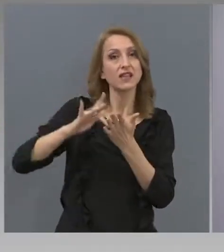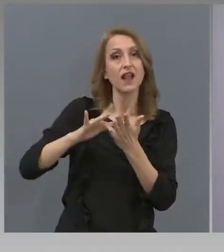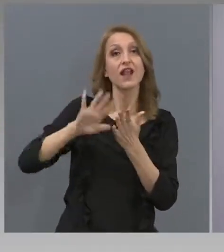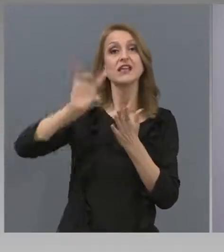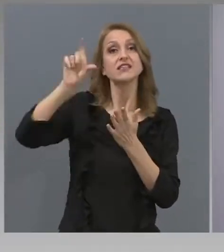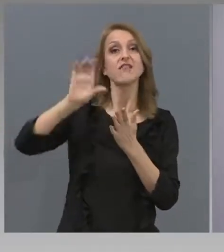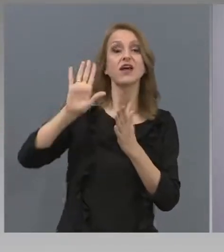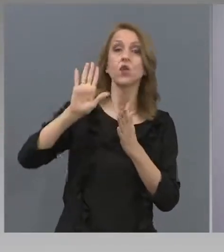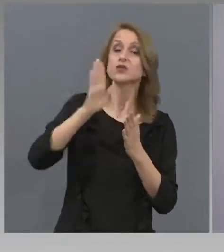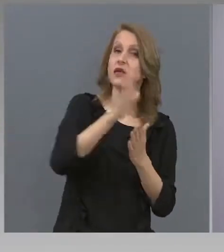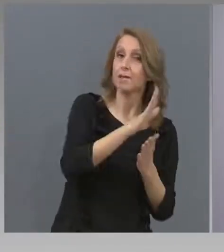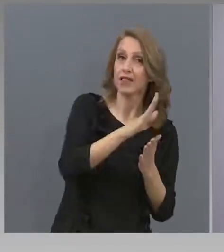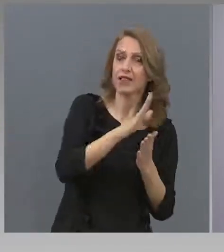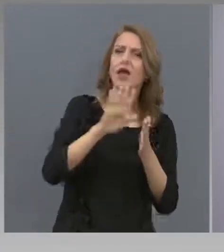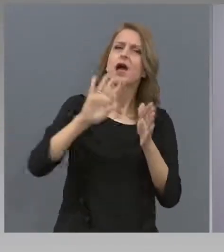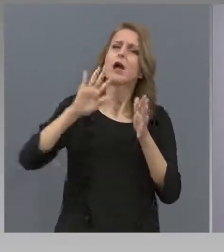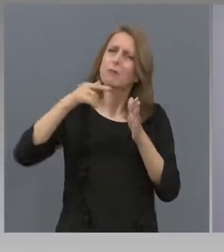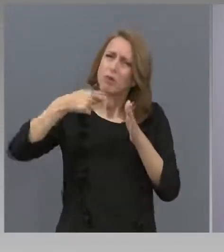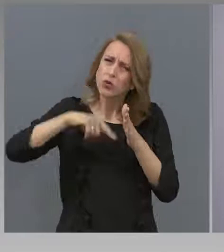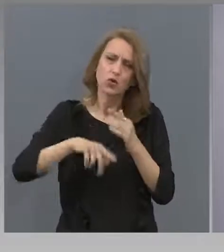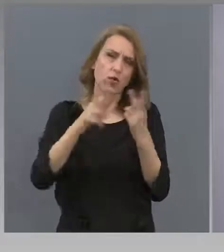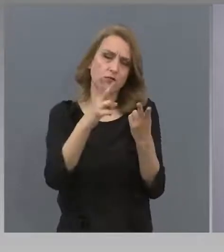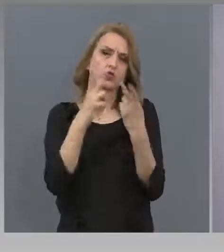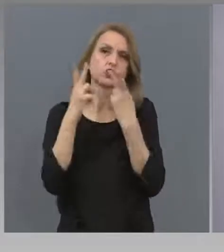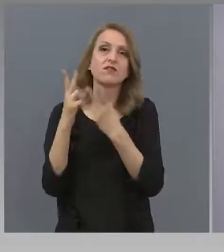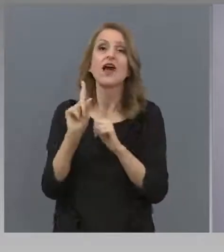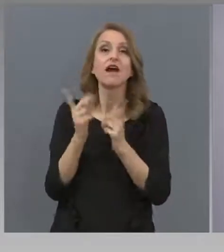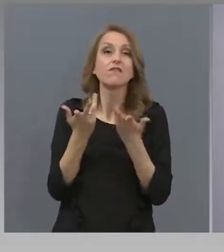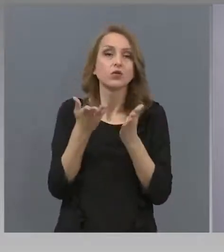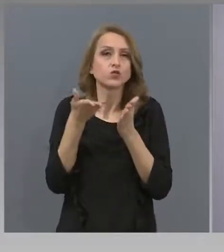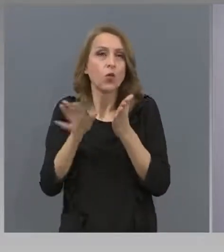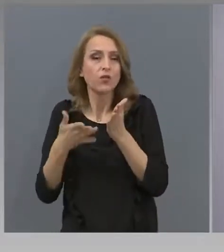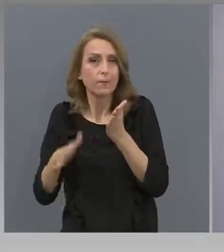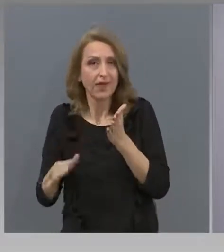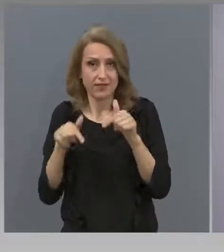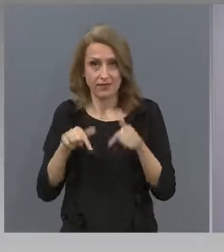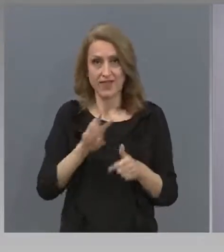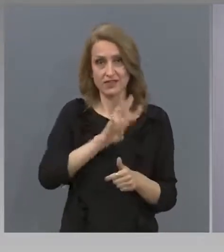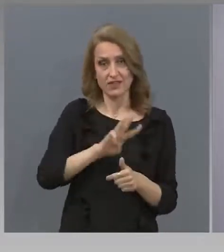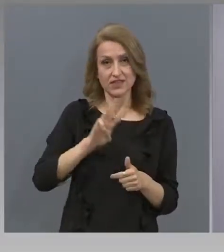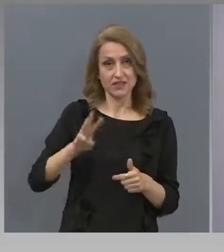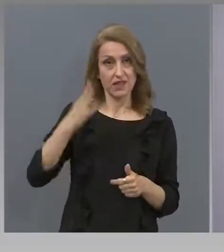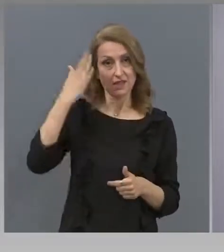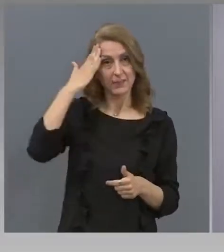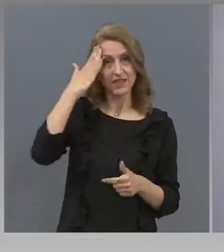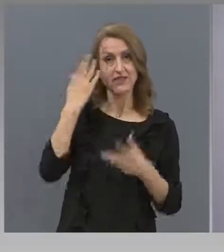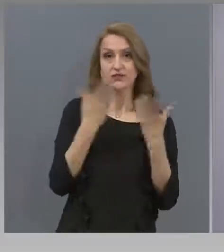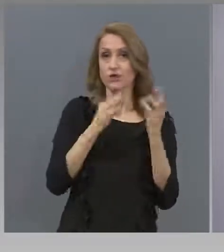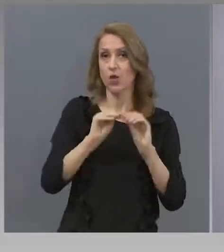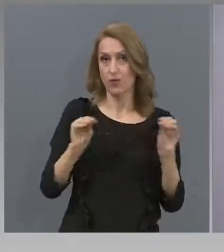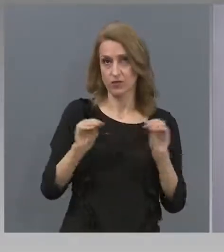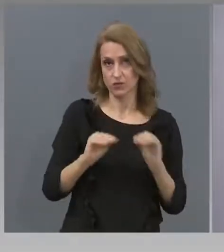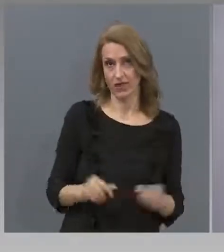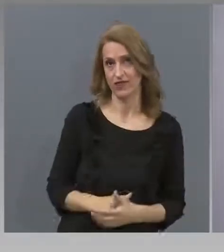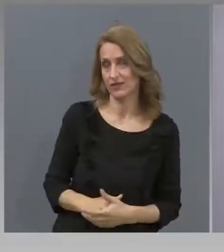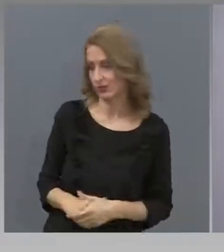северо-западен. Подробната информация може да видите днес на сайта на Министерството на Образованието и науката.